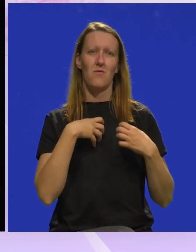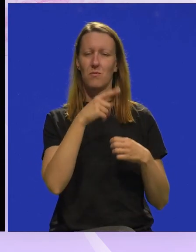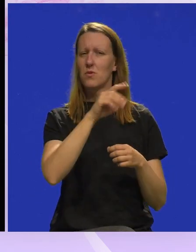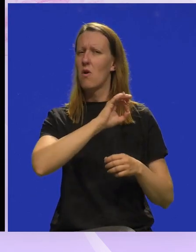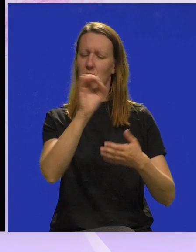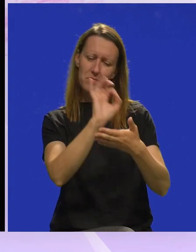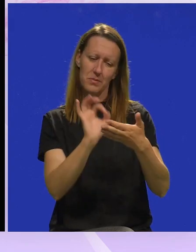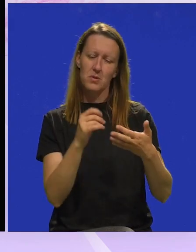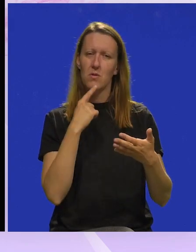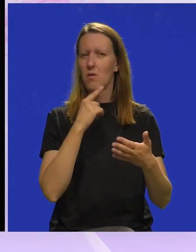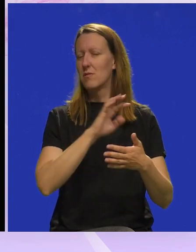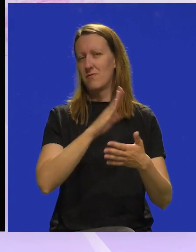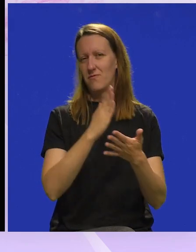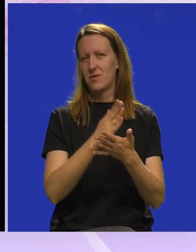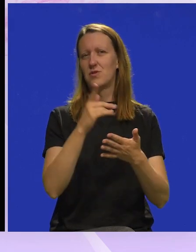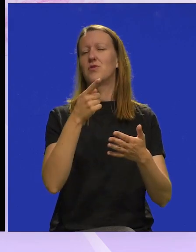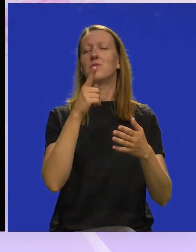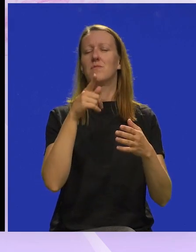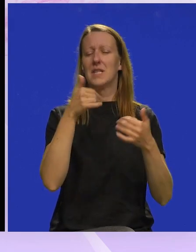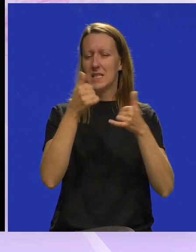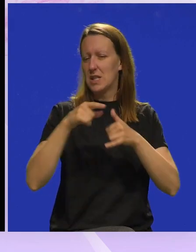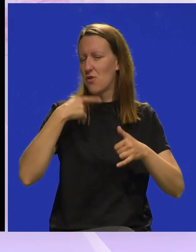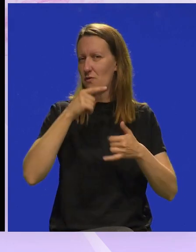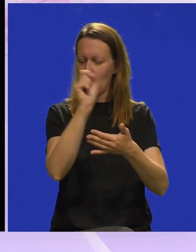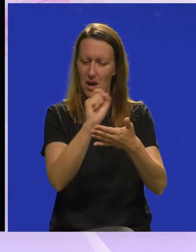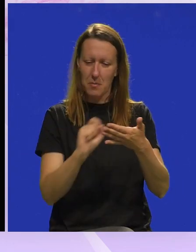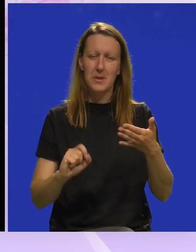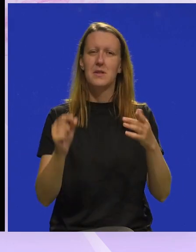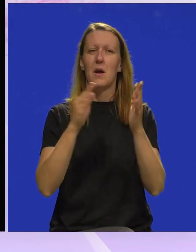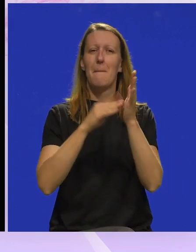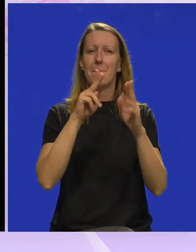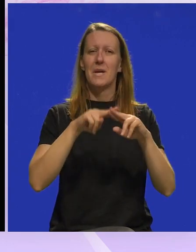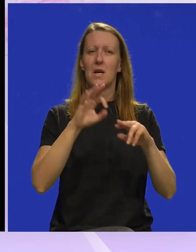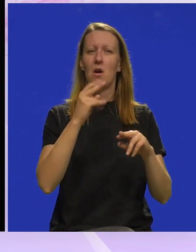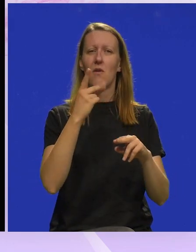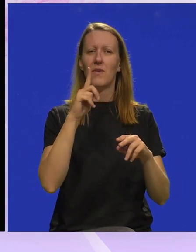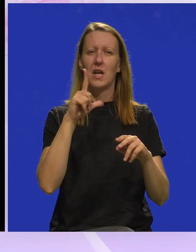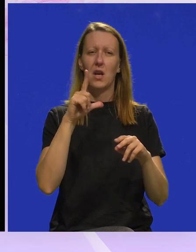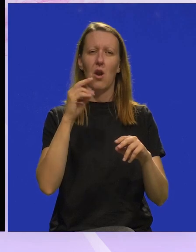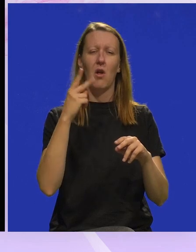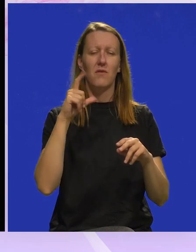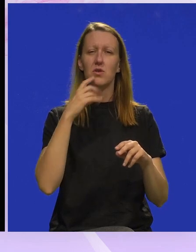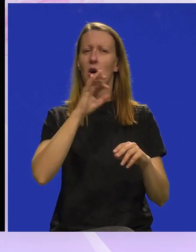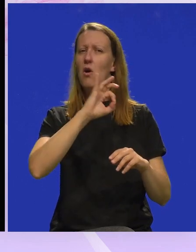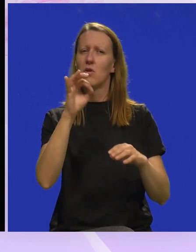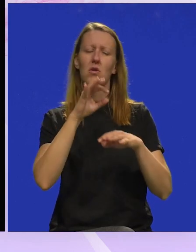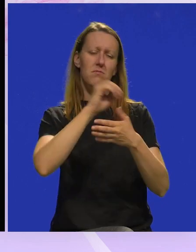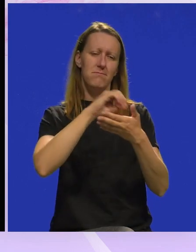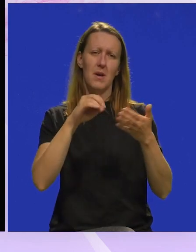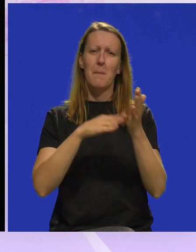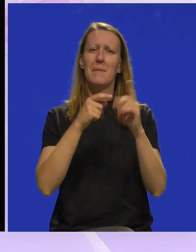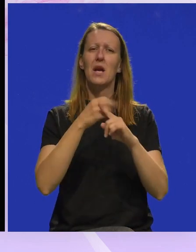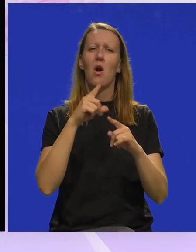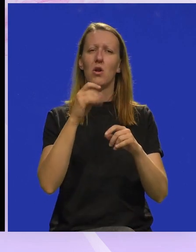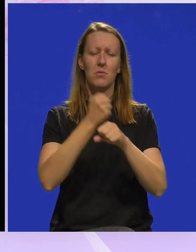Odličan tekst koji je tradicionalno na Čakavštini napisao je Goran Mihovilović, a podjednako sjajnu režiju potpisuje